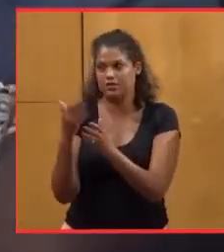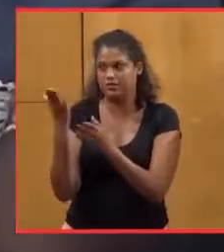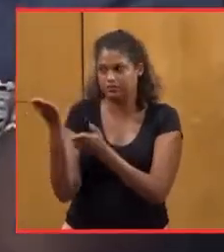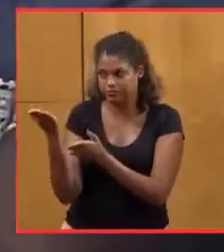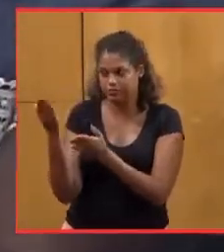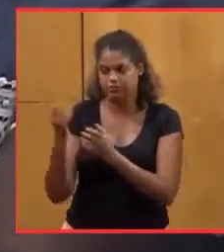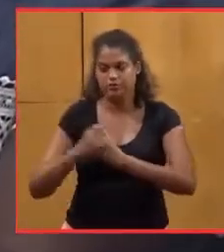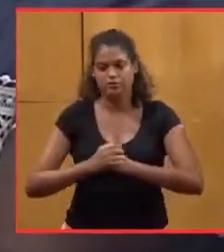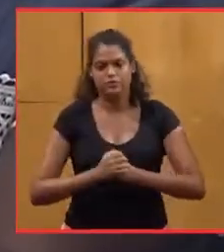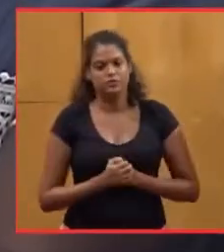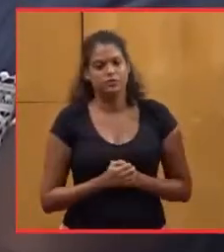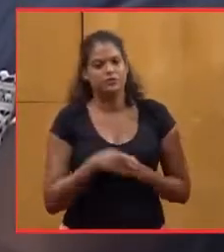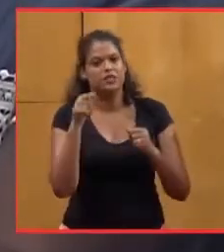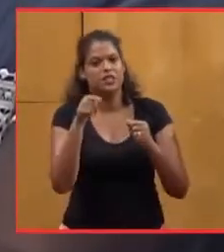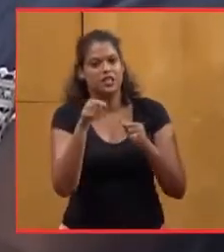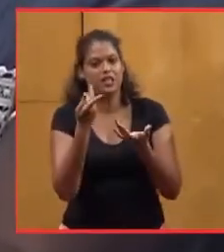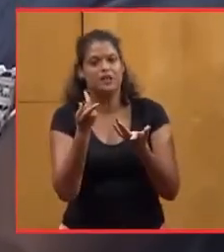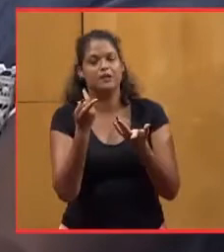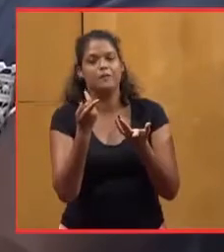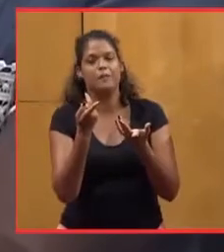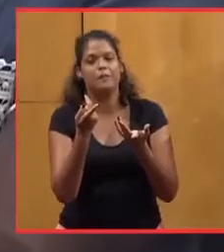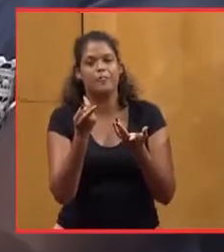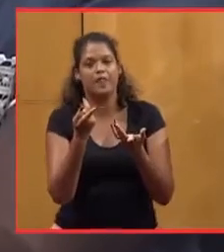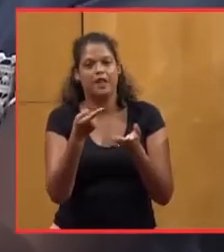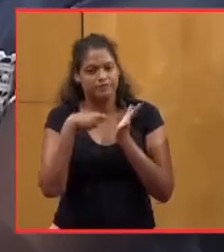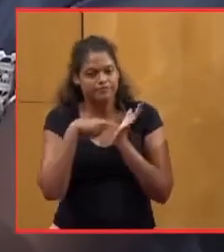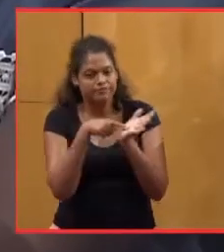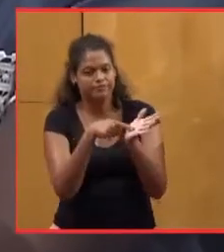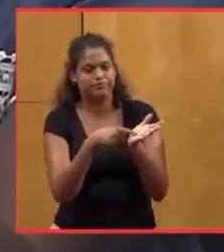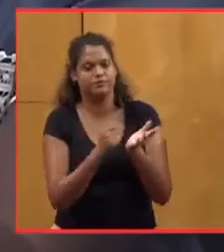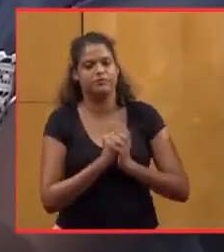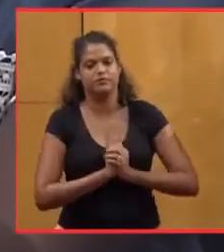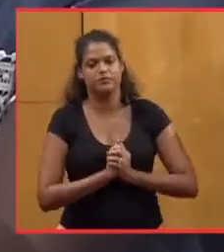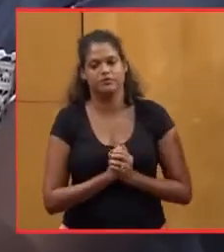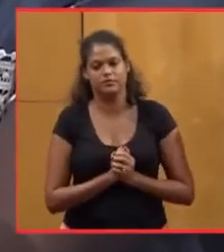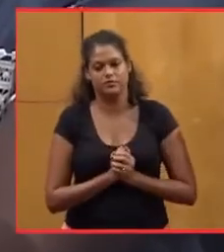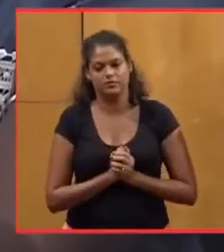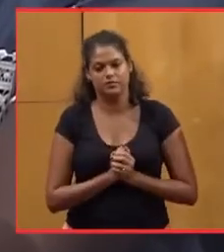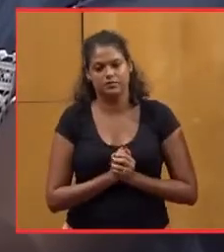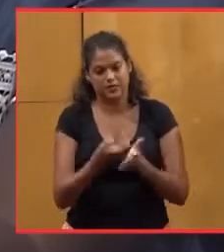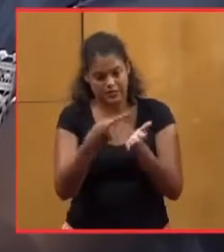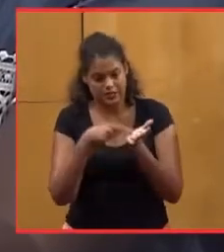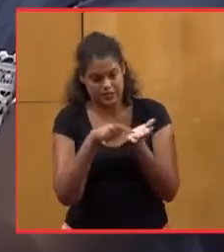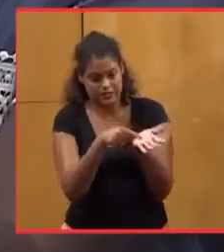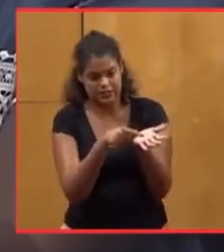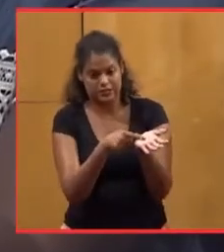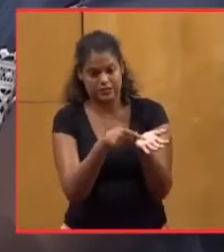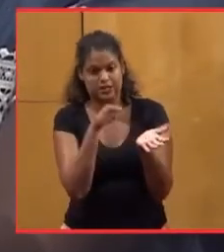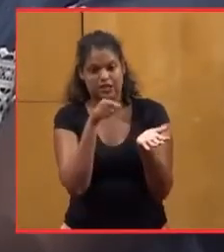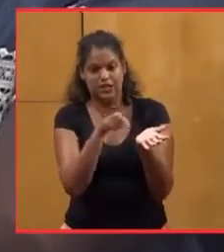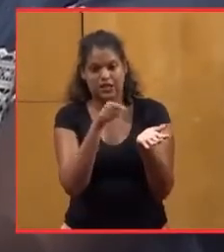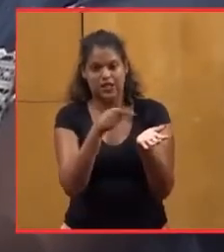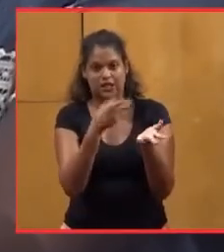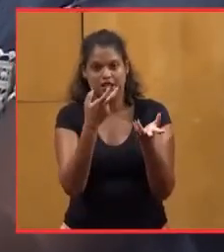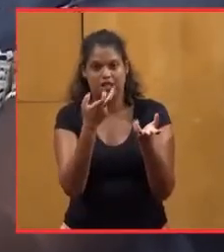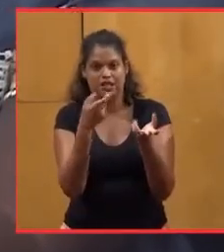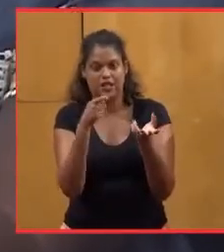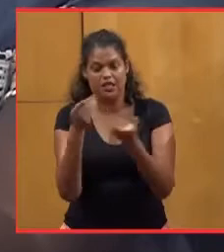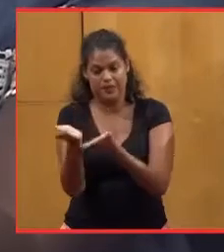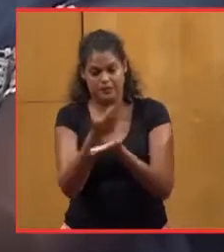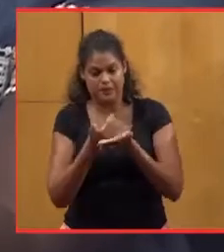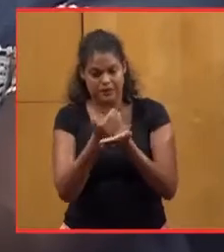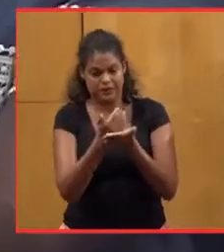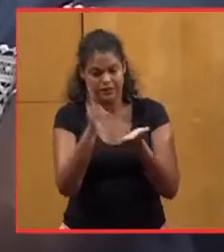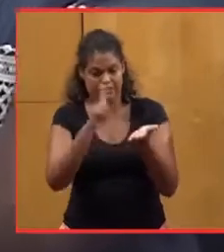stupéfiant. Les créances, sous la ligne créances, c'est-à-dire les recettes certaines,